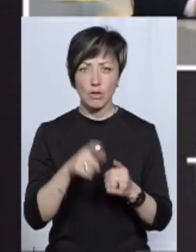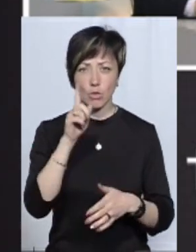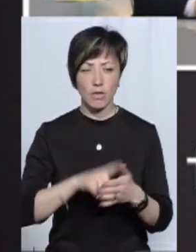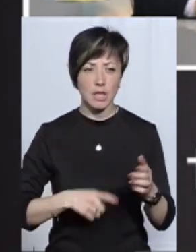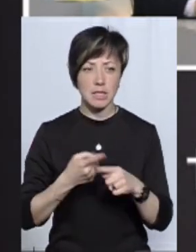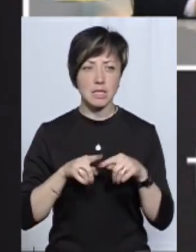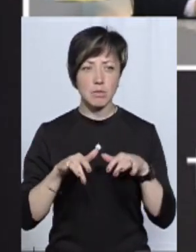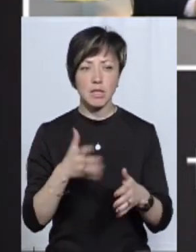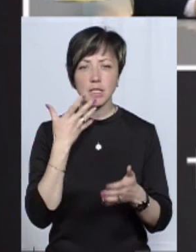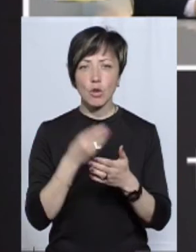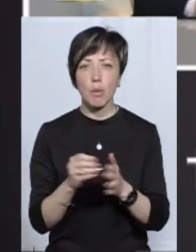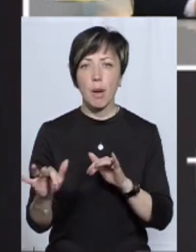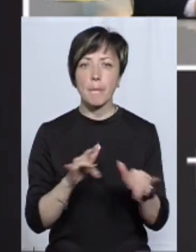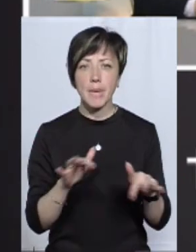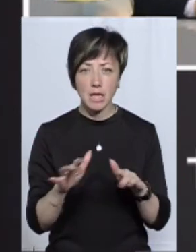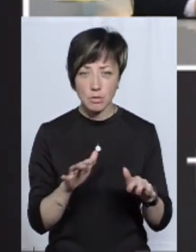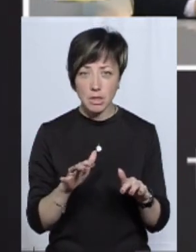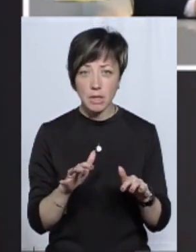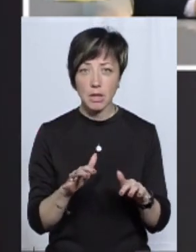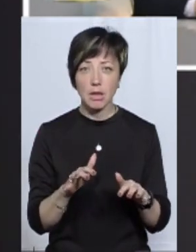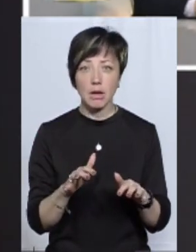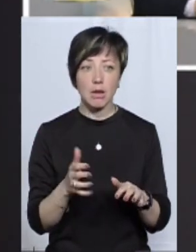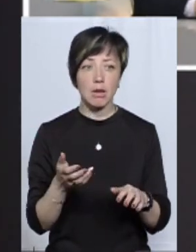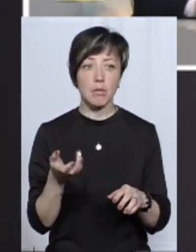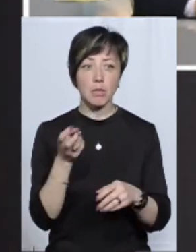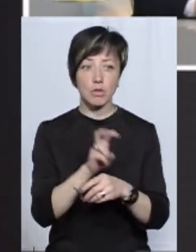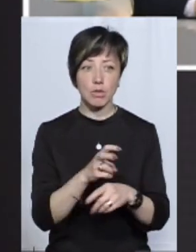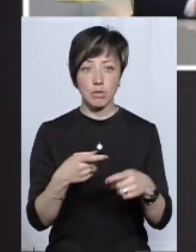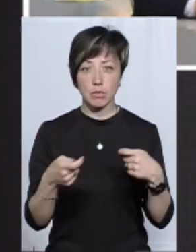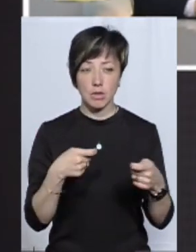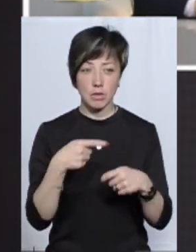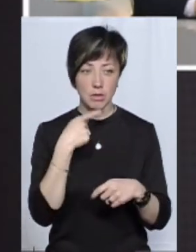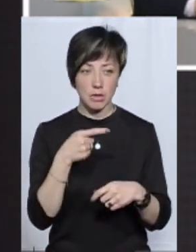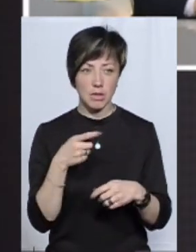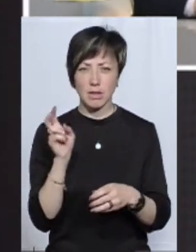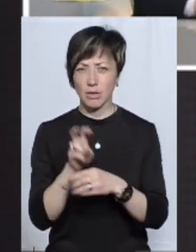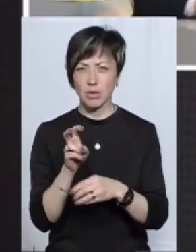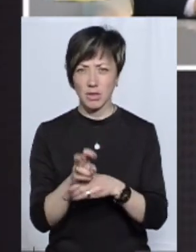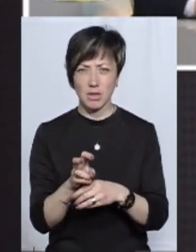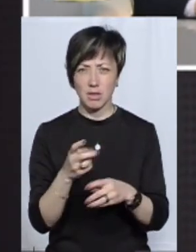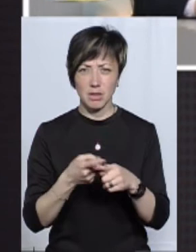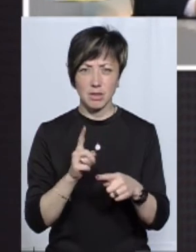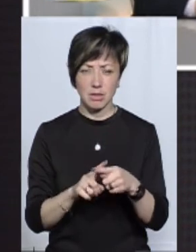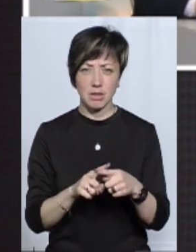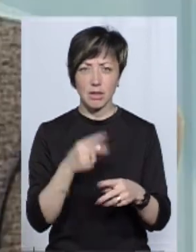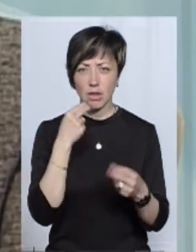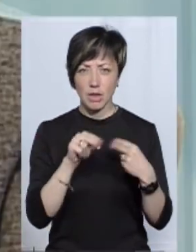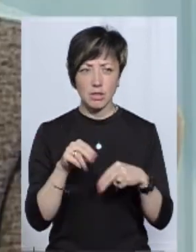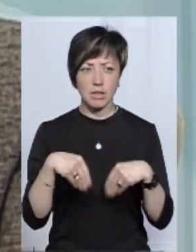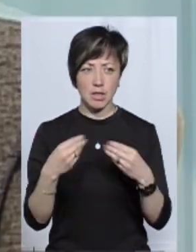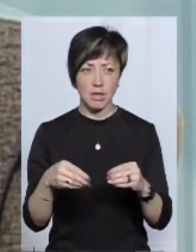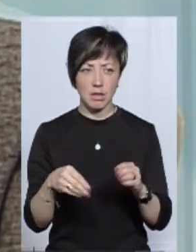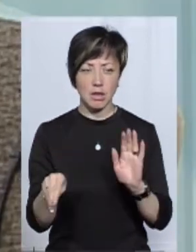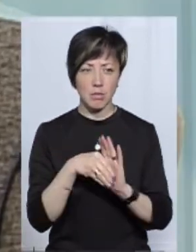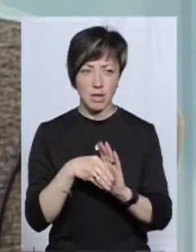вони довіряють ці справи своїм менеджменту. Менеджмент прийшов до брокера, слухай, та не ходити тут, як Іван Сусанін, краще там